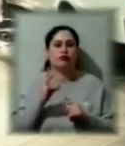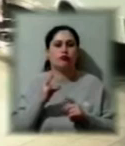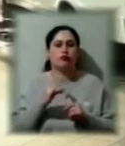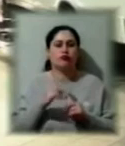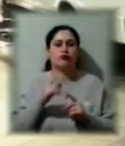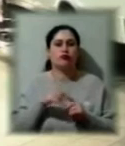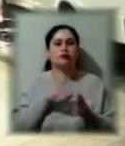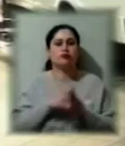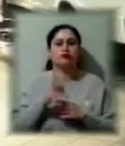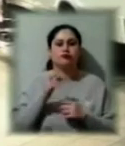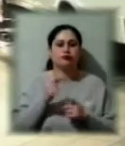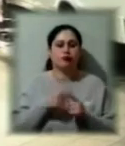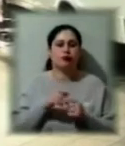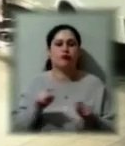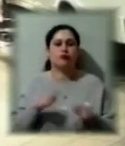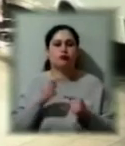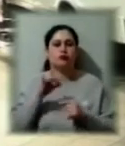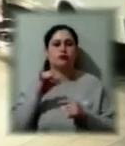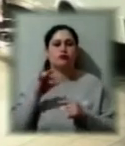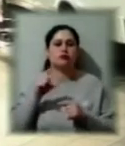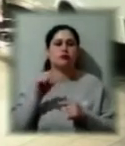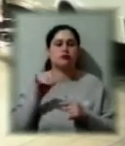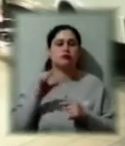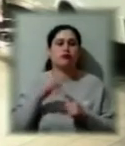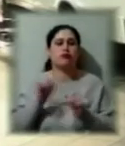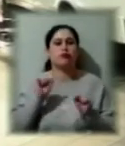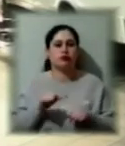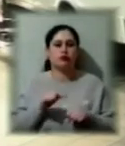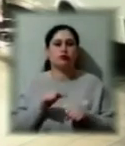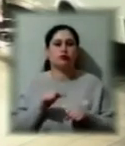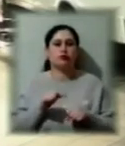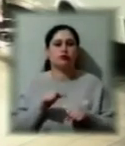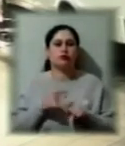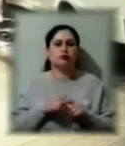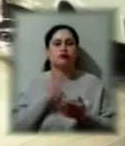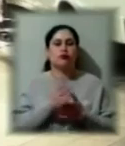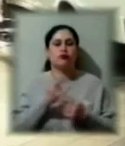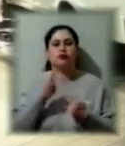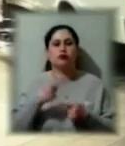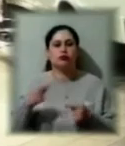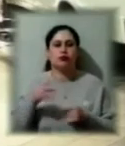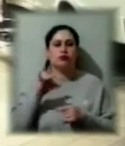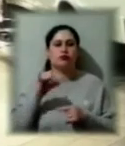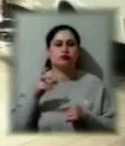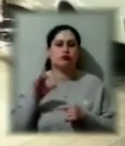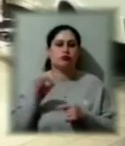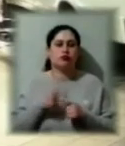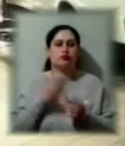відновлення транспортних засобів, вони можуть направити в інші русла, наприклад, на